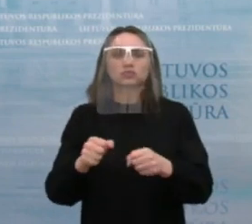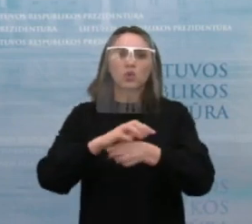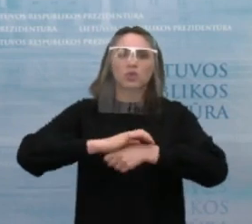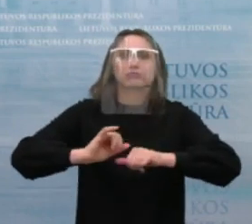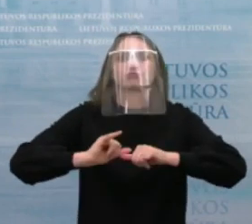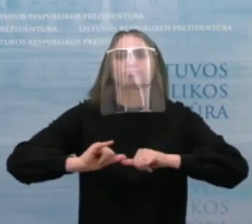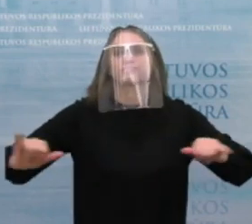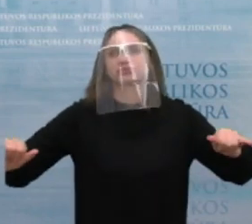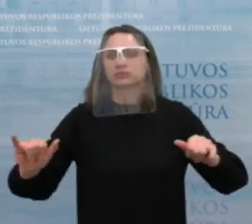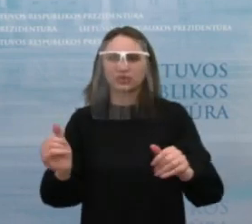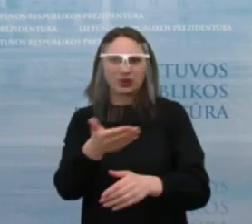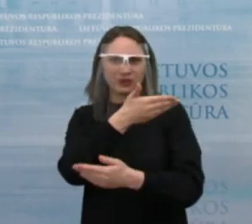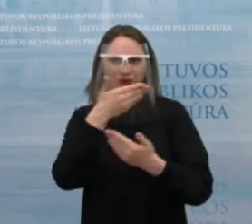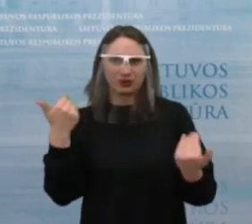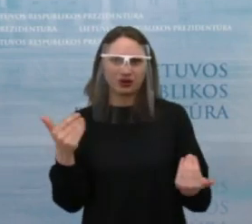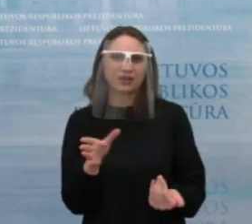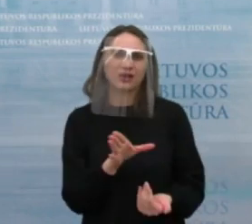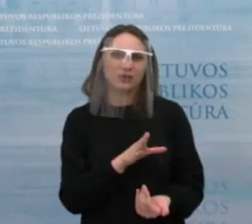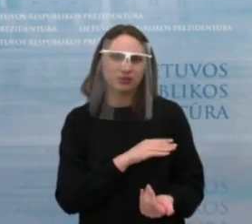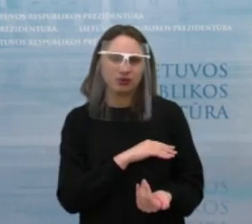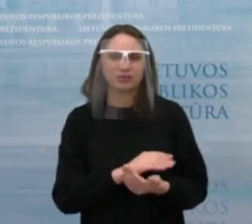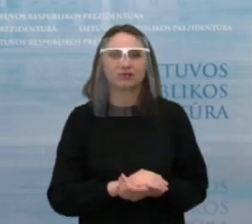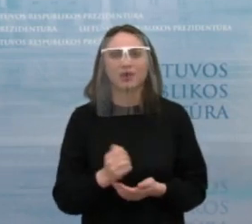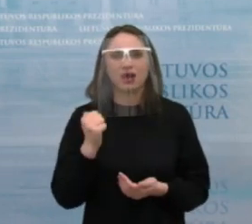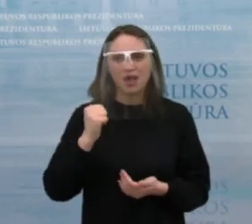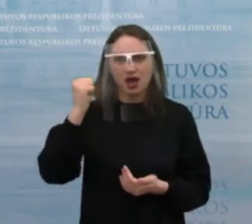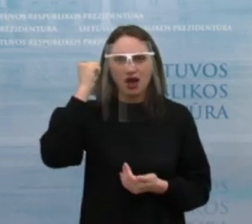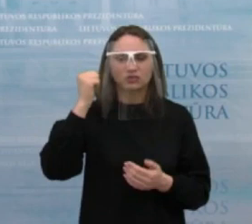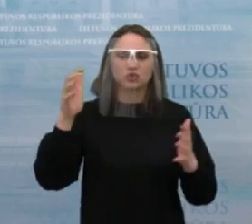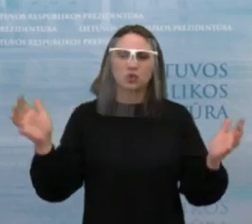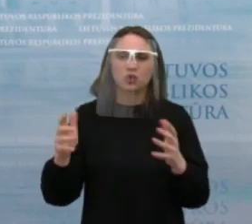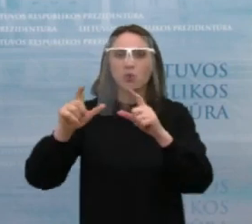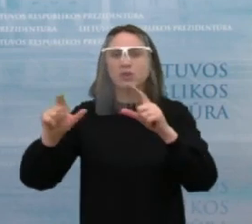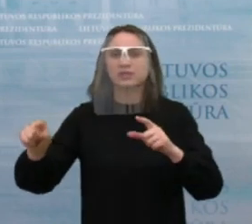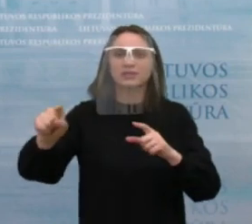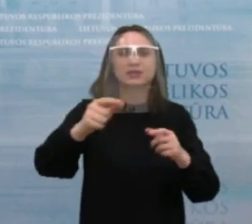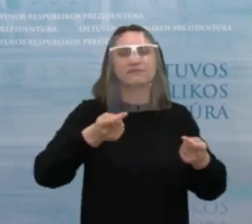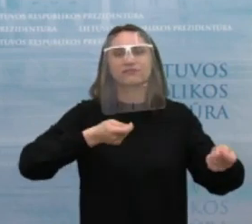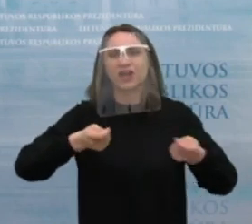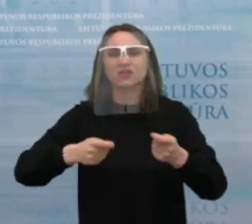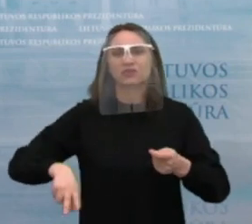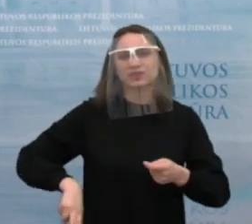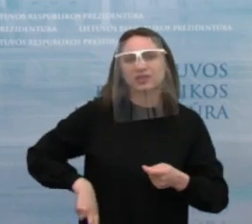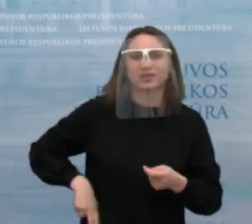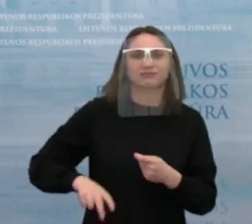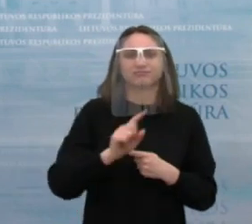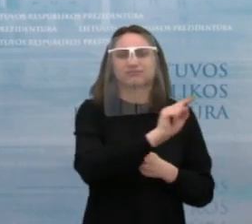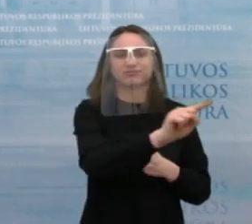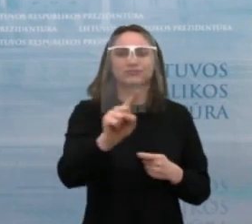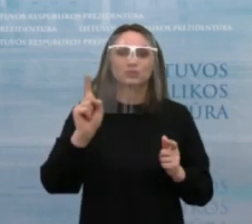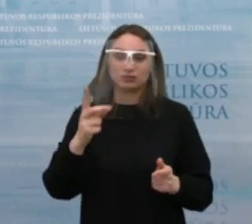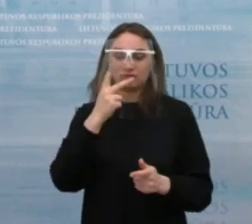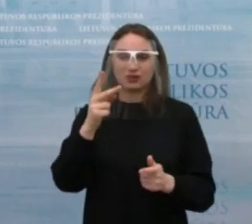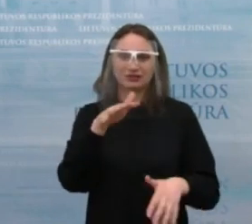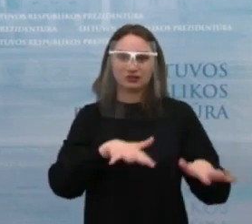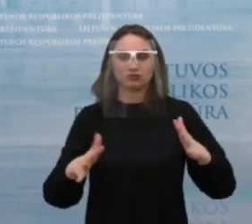susirgimų nefiksuojame. Tai tikrai noriu padėkoti visiems ir globos įsteigų vadovom. Ir tai džiugina,